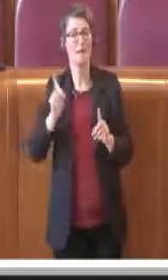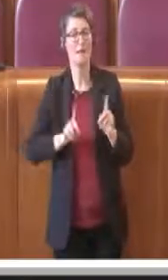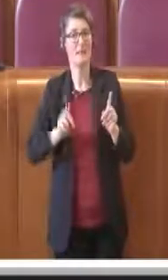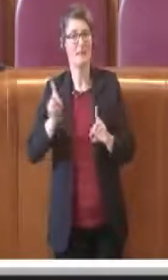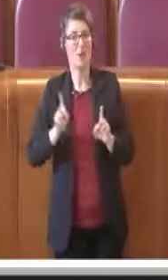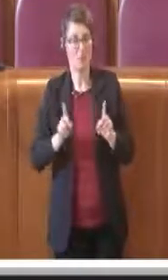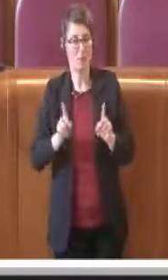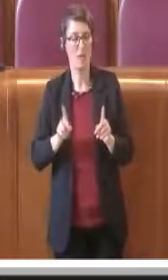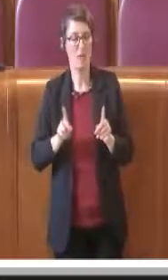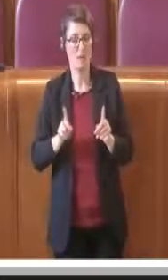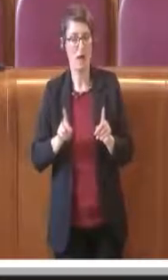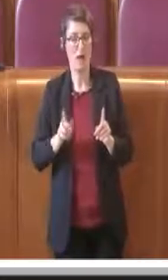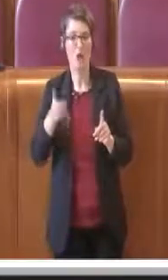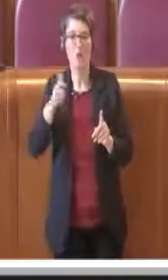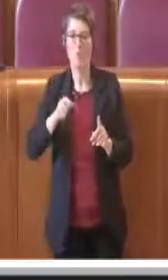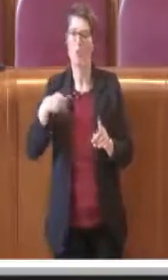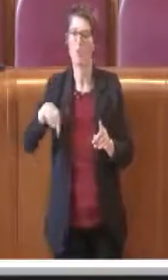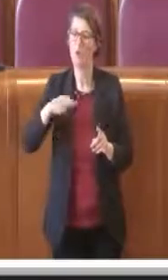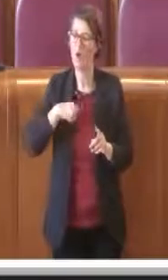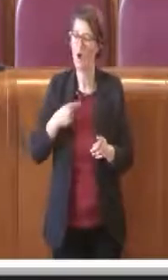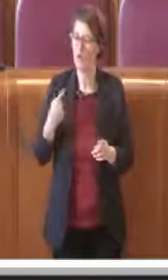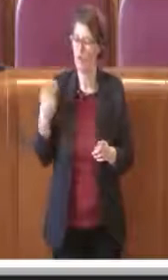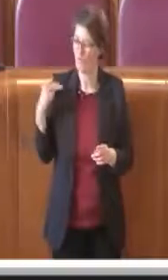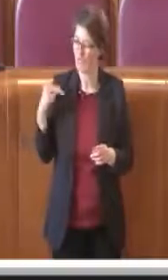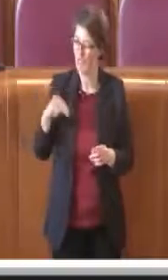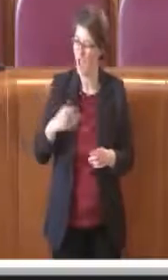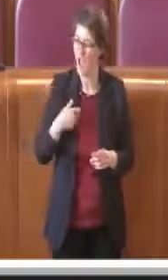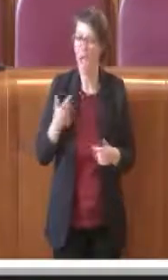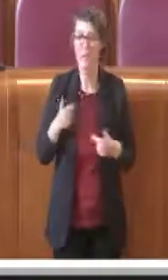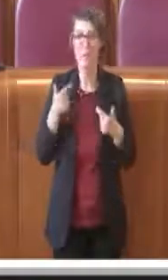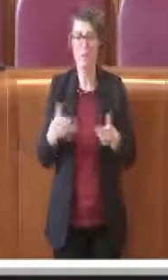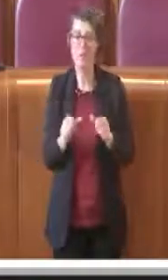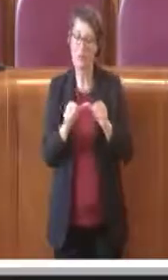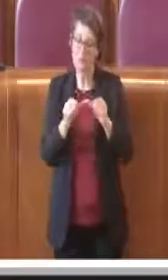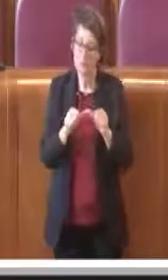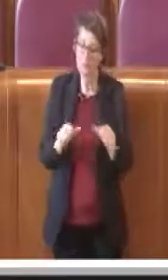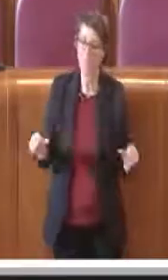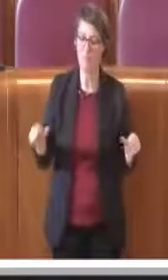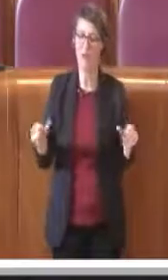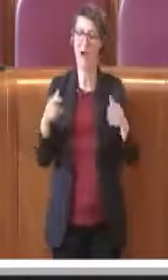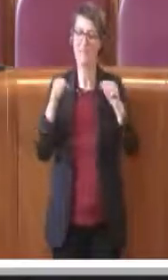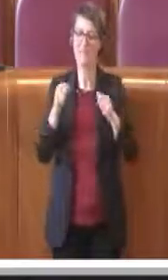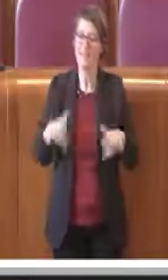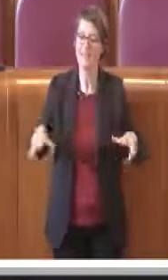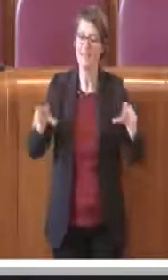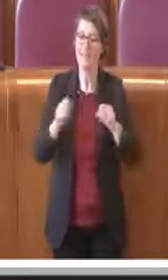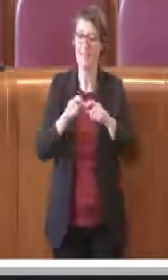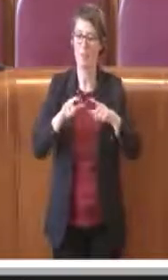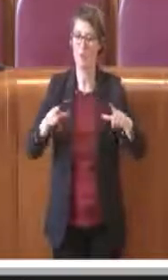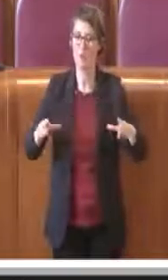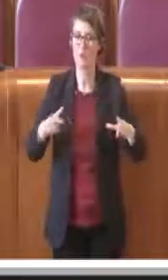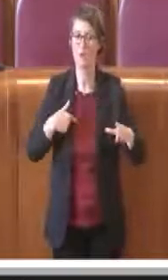del risanamento di questa città e sono convinto che il lavoro fatto sui conti sia veramente un ottimo lavoro. Grazie.